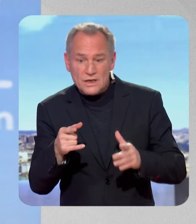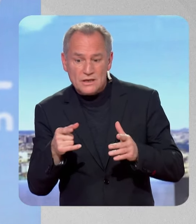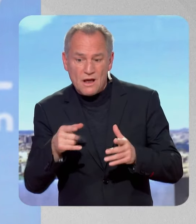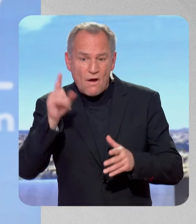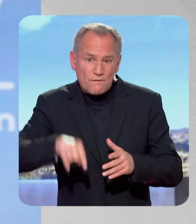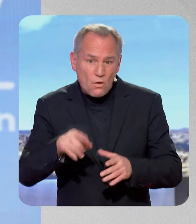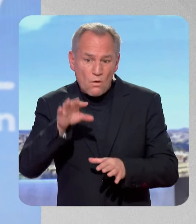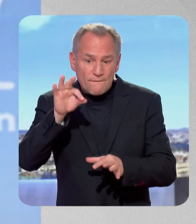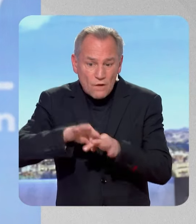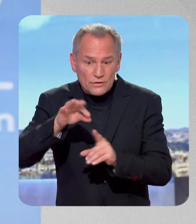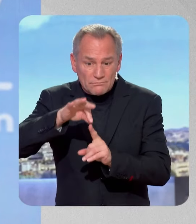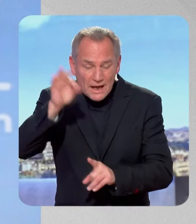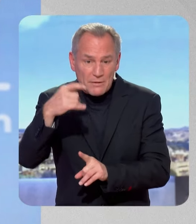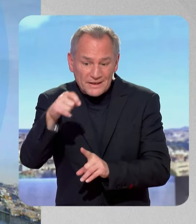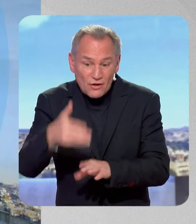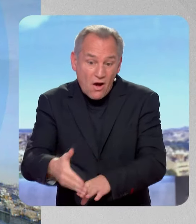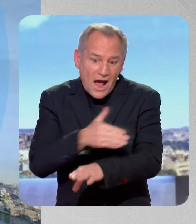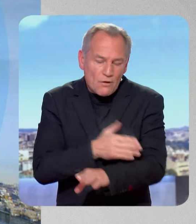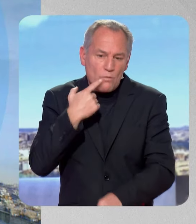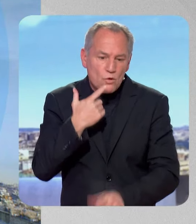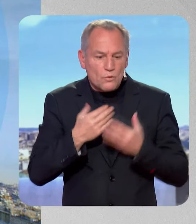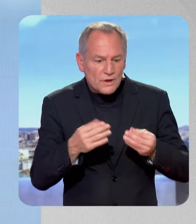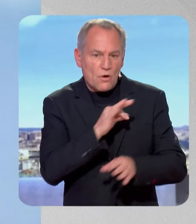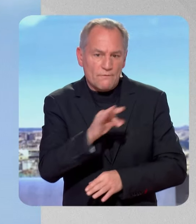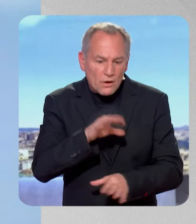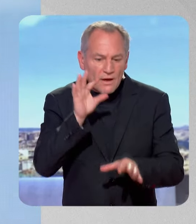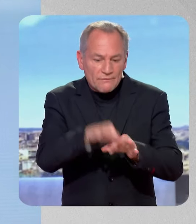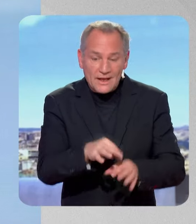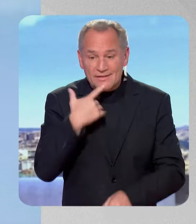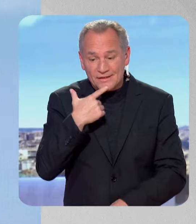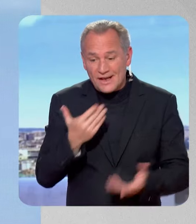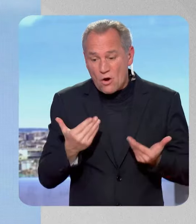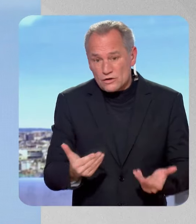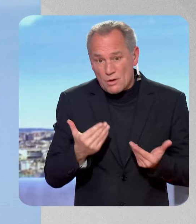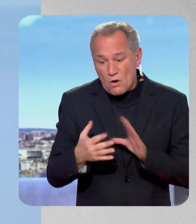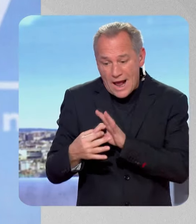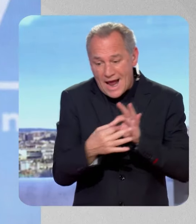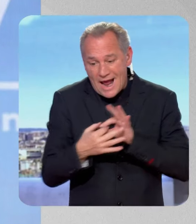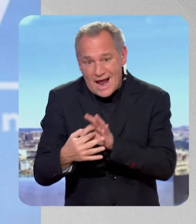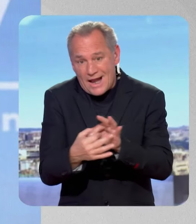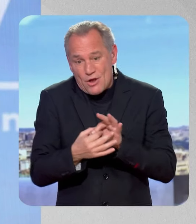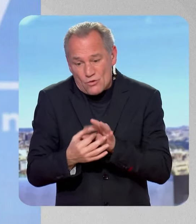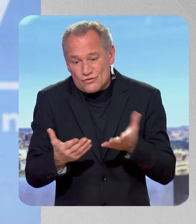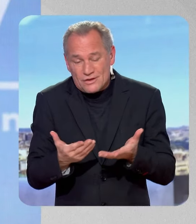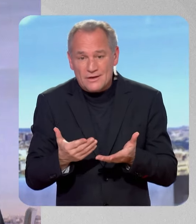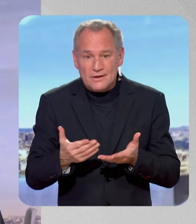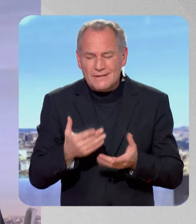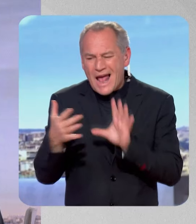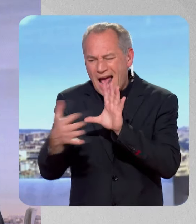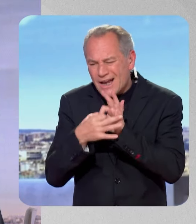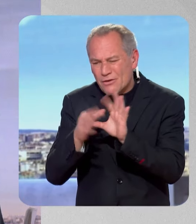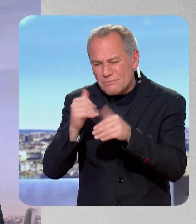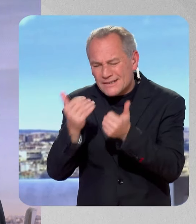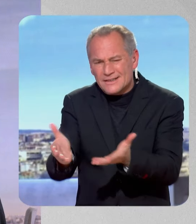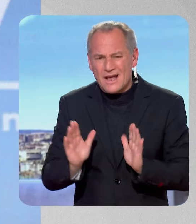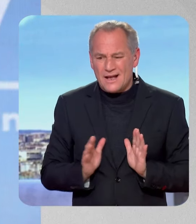anticipée pour que les Français puissent retourner aux urnaux. – Comme quoi en ce moment, il y donc bien des alliances de fêtes qui sont un peu contre nature. – Ce ne sont pas des alliances, monsieur, ce sont